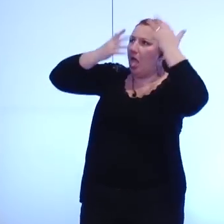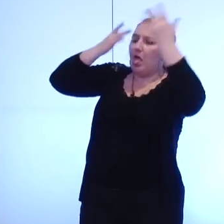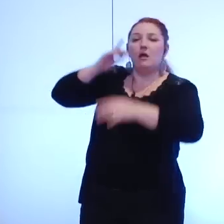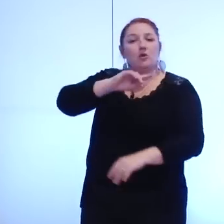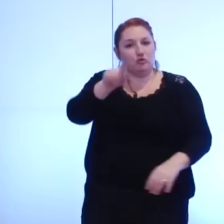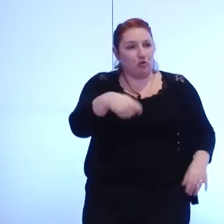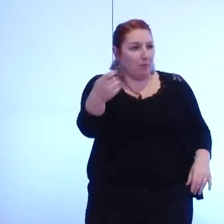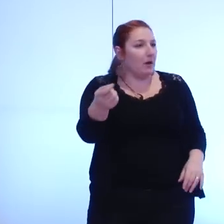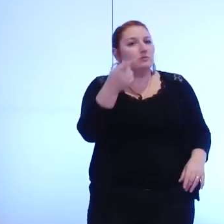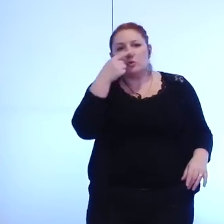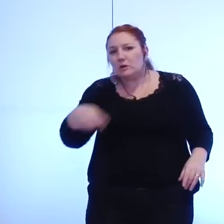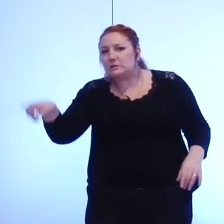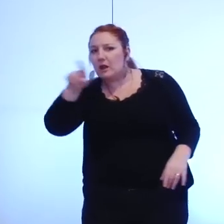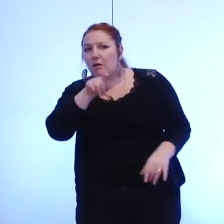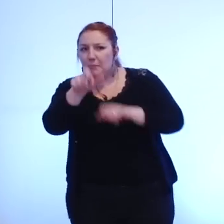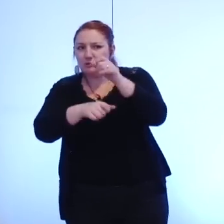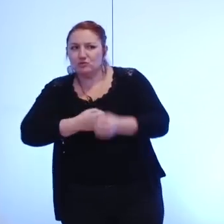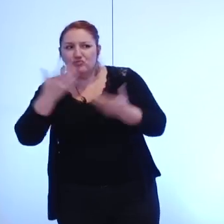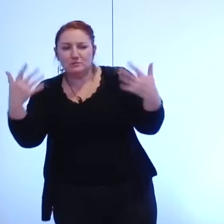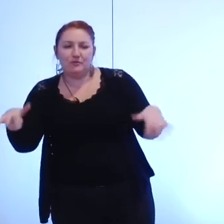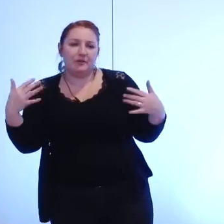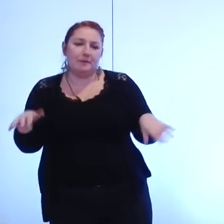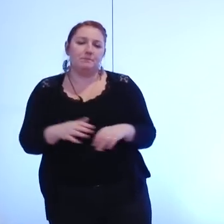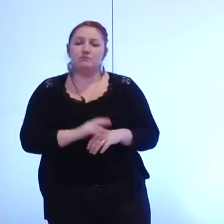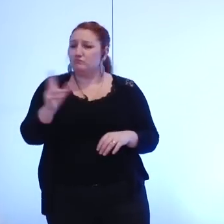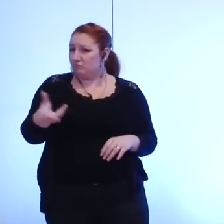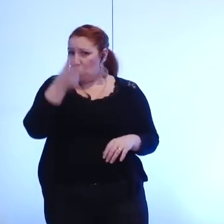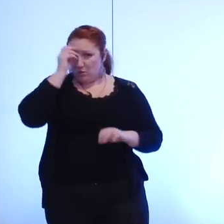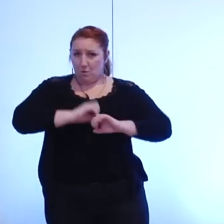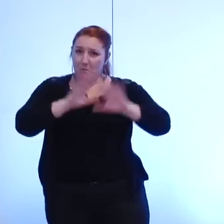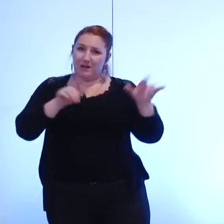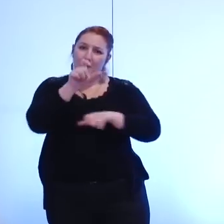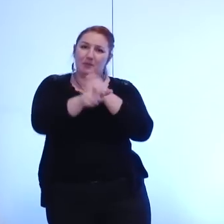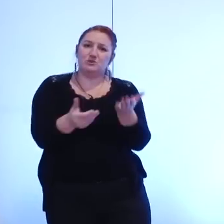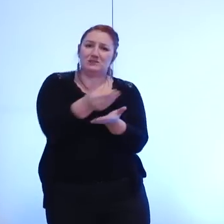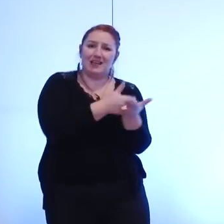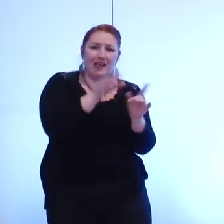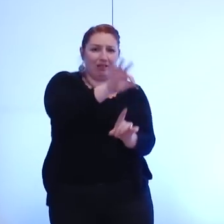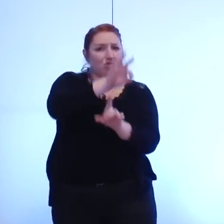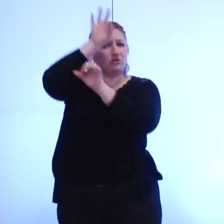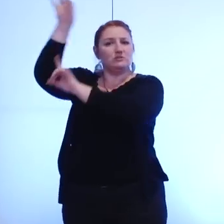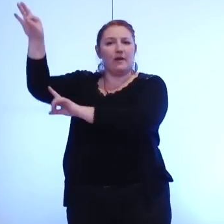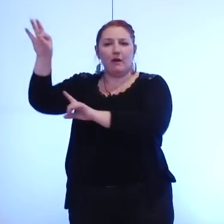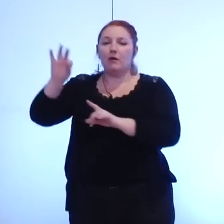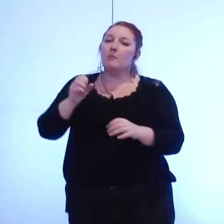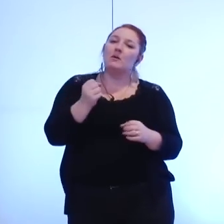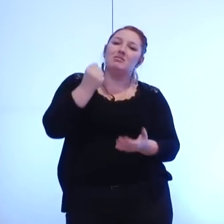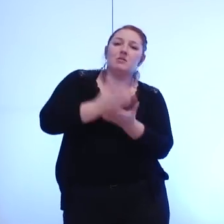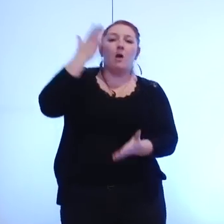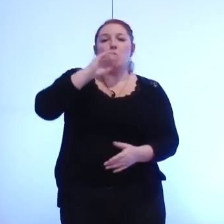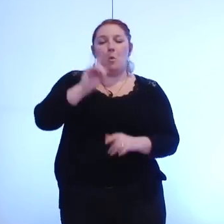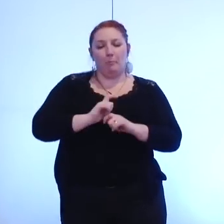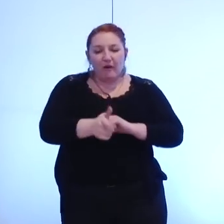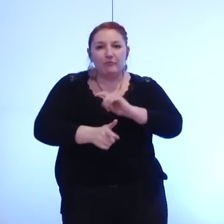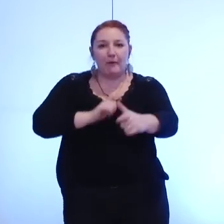se sont exprimées nous l'avons compris le transfert des personnels se fera en plusieurs temps et dès le 1er